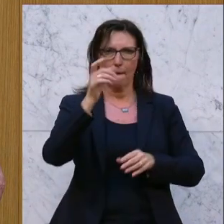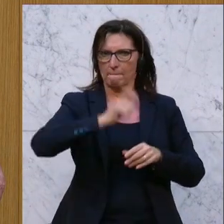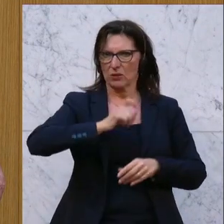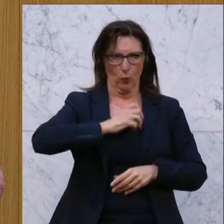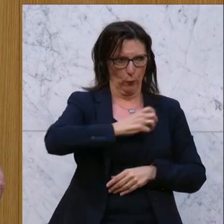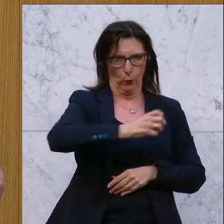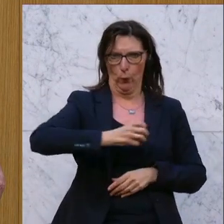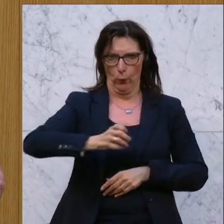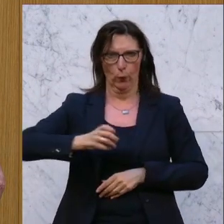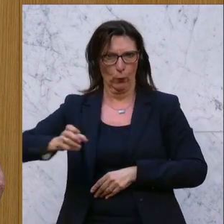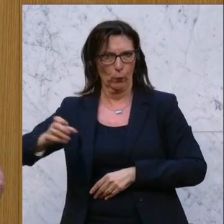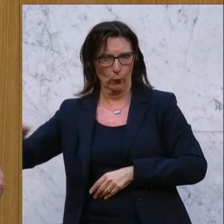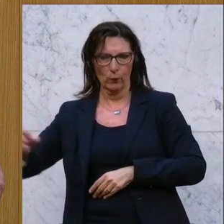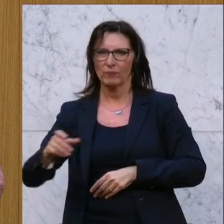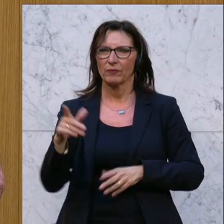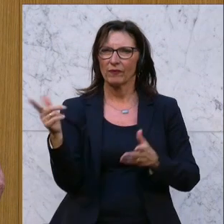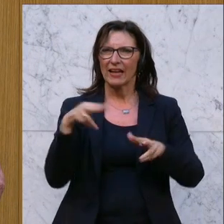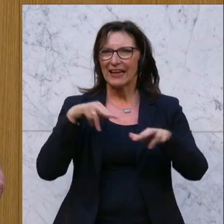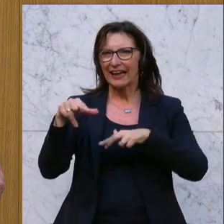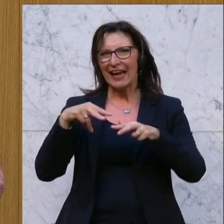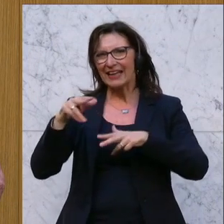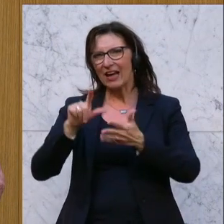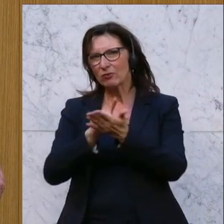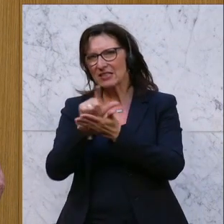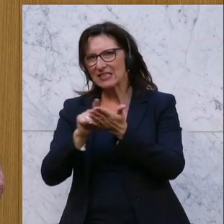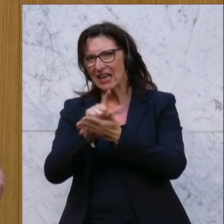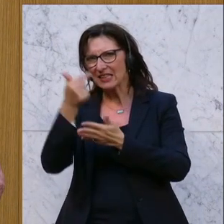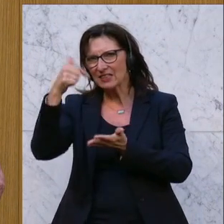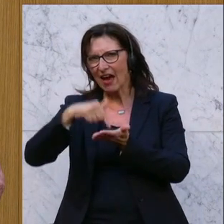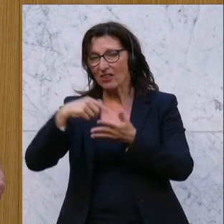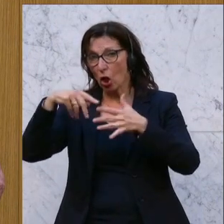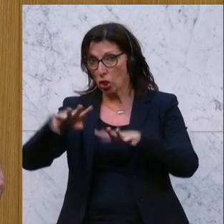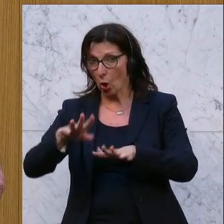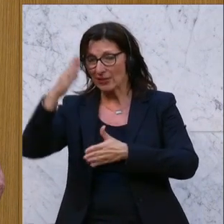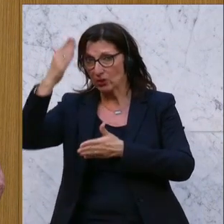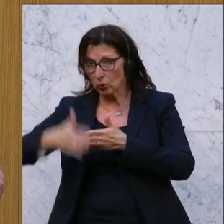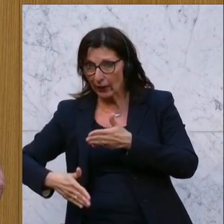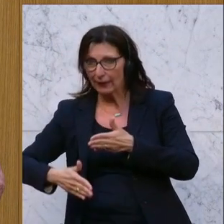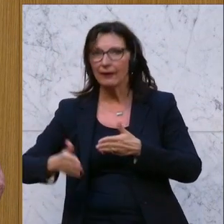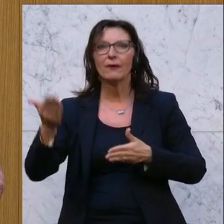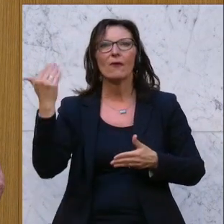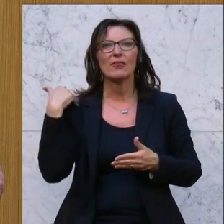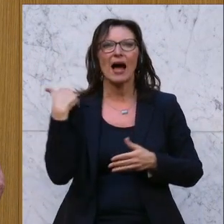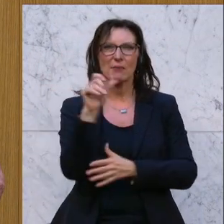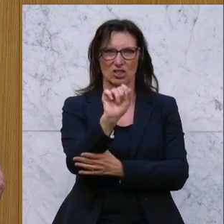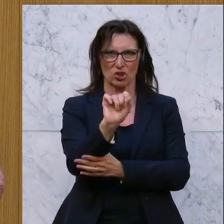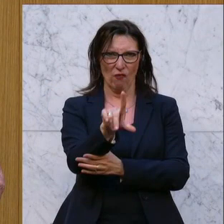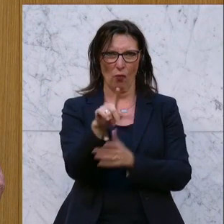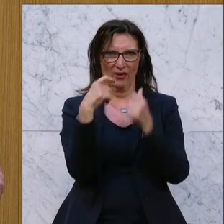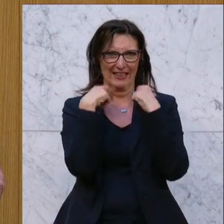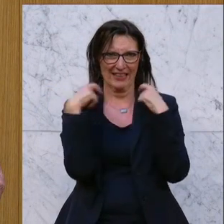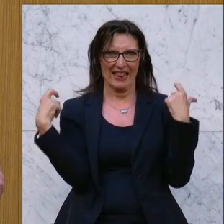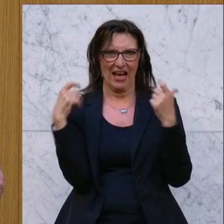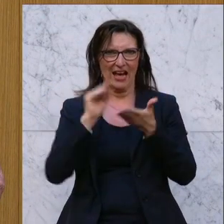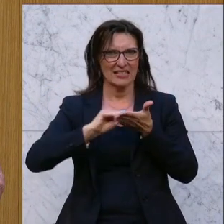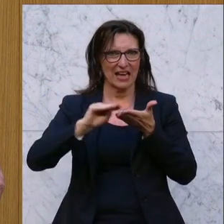Mit Ende der Regierungsperiode im Juni 2019 lief auch die Funktion der damals zwölf Generalsekretärinnen